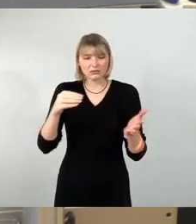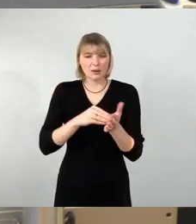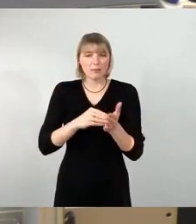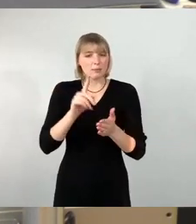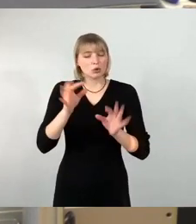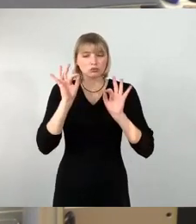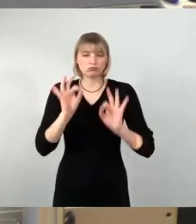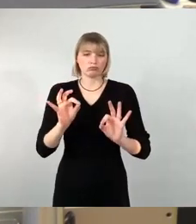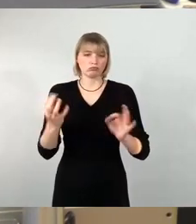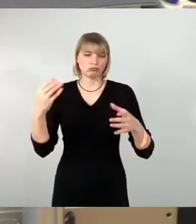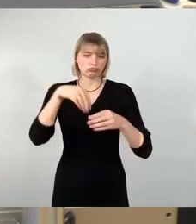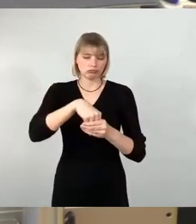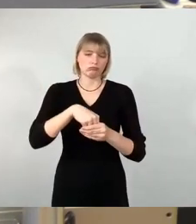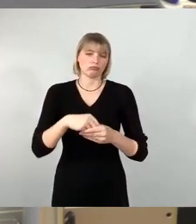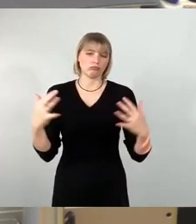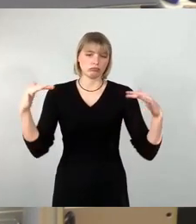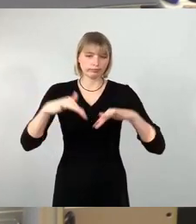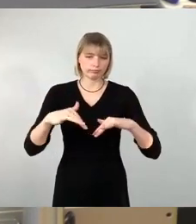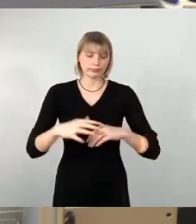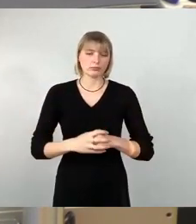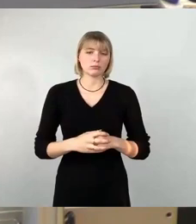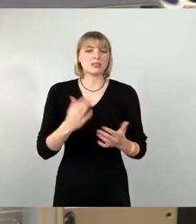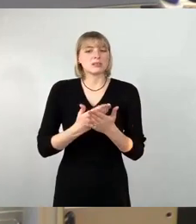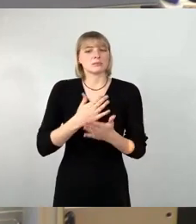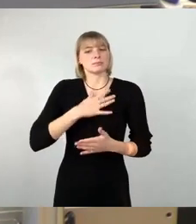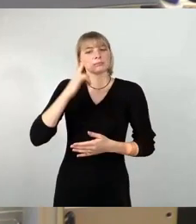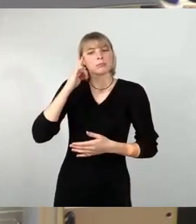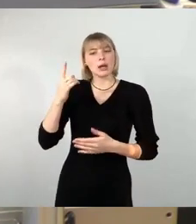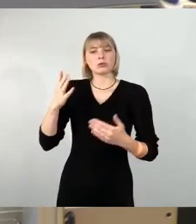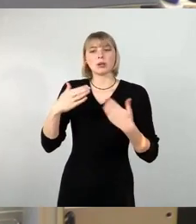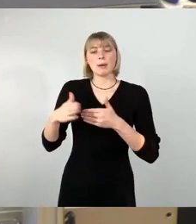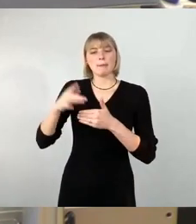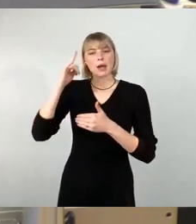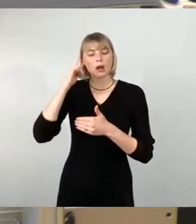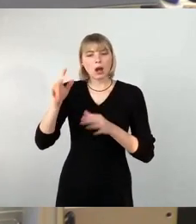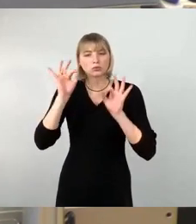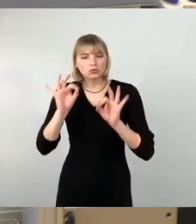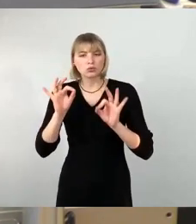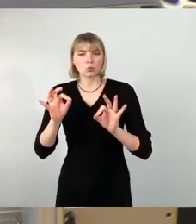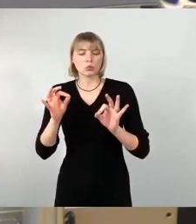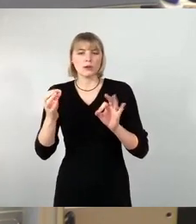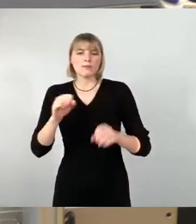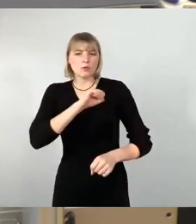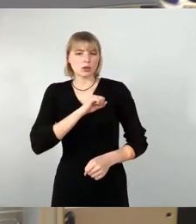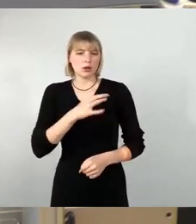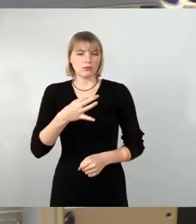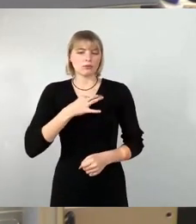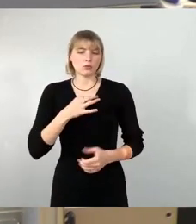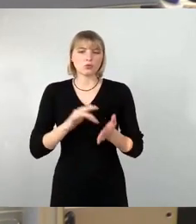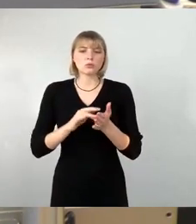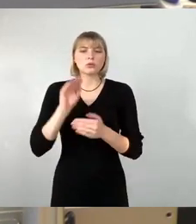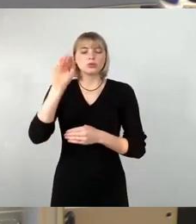Und von daher, denke ich, kann dieser Klimabeirat ein sehr gutes Instrument sein, um uns eben in den zukünftigen Jahren